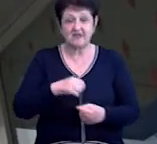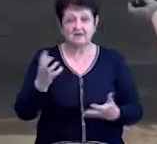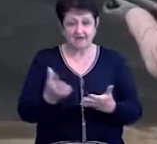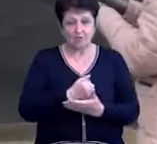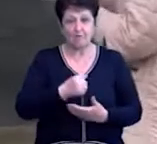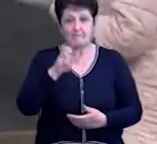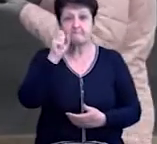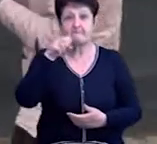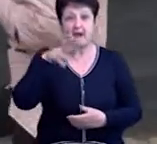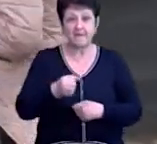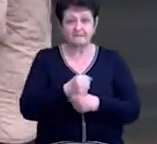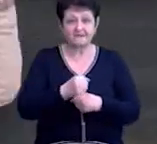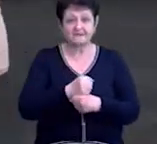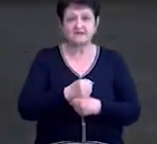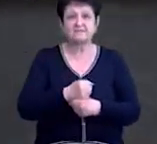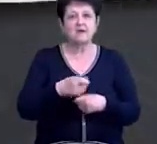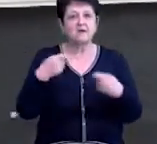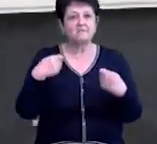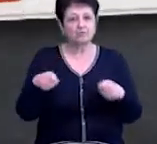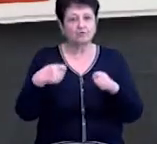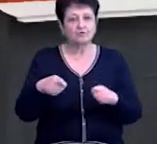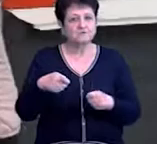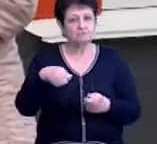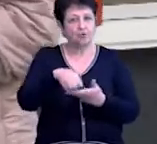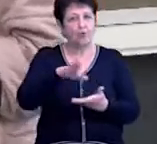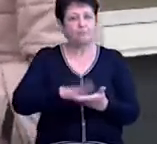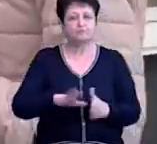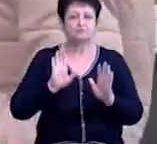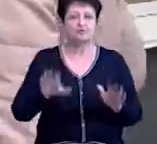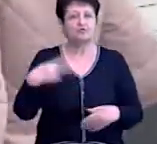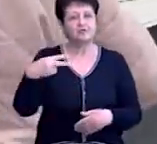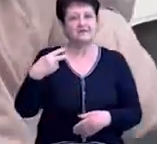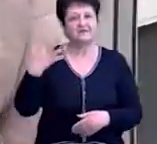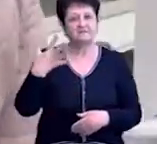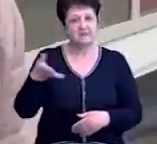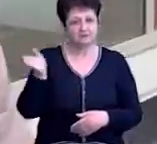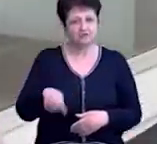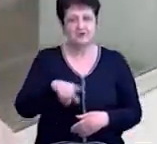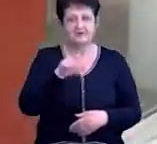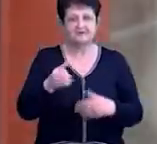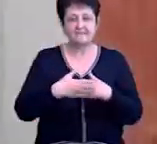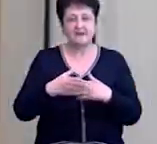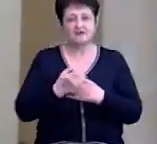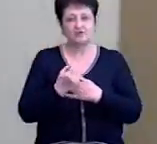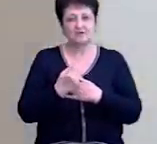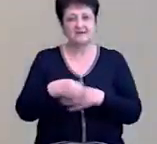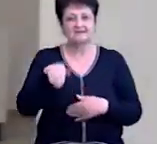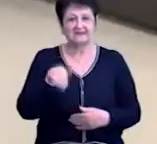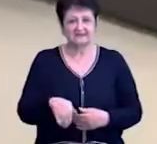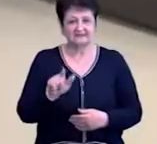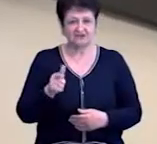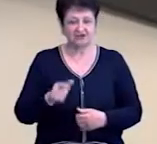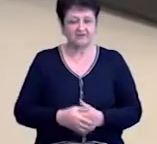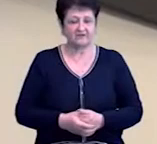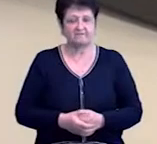аптеці БАМ. Але у розріб тут не відпускають. Можна купити одразу 25 тестів за майже 11 тисяч гривень.